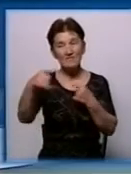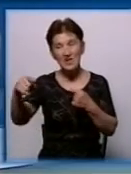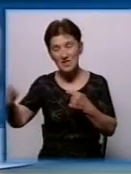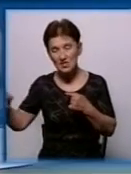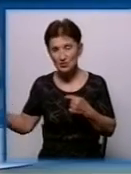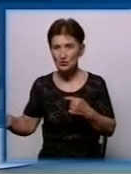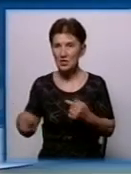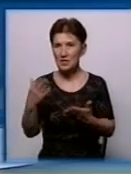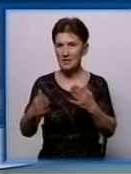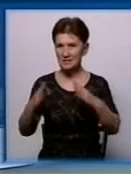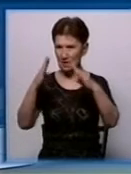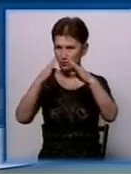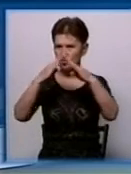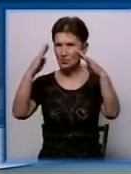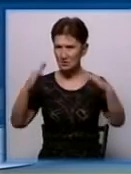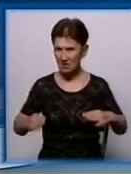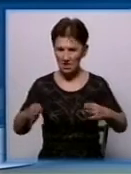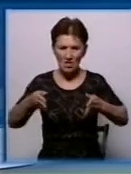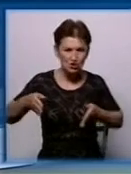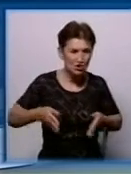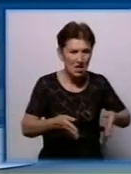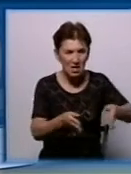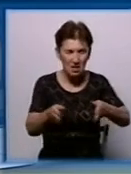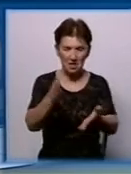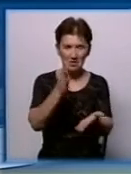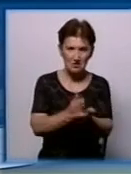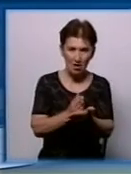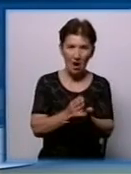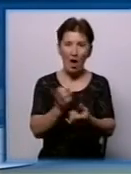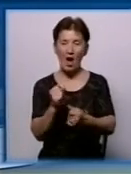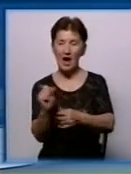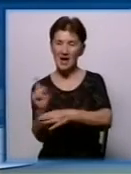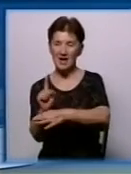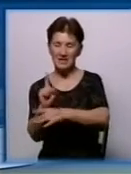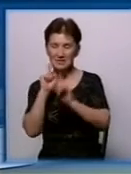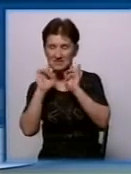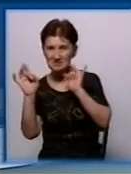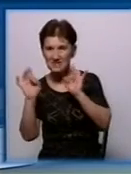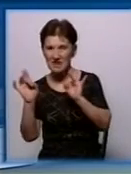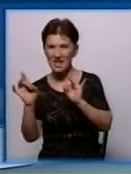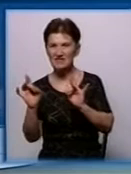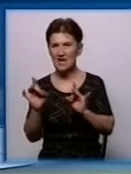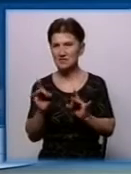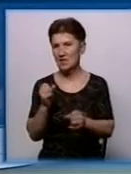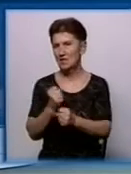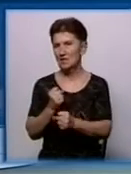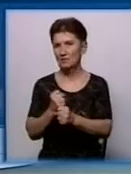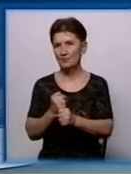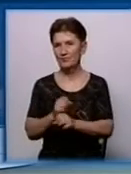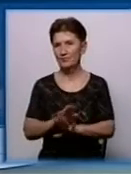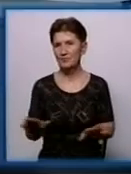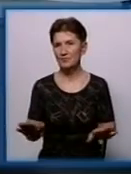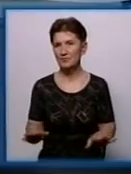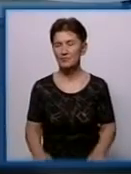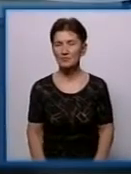якщо будівля відповідає шляху евакуації, то не відповідають системи пожежогасіння, системи сигналізації і автоматичного спрацювання.